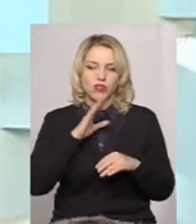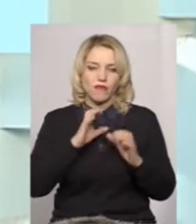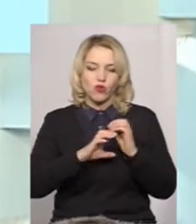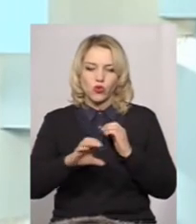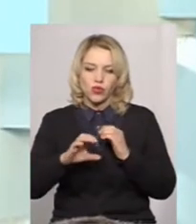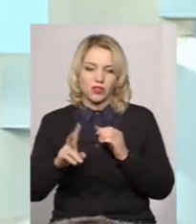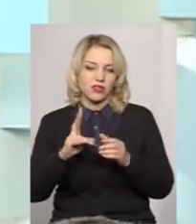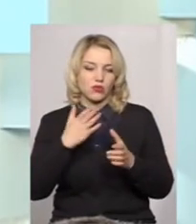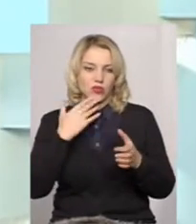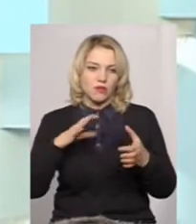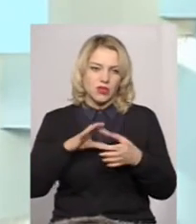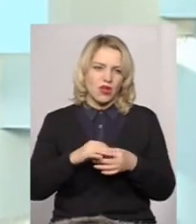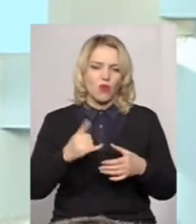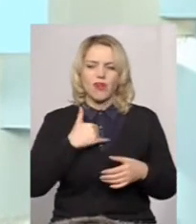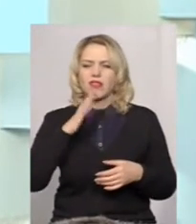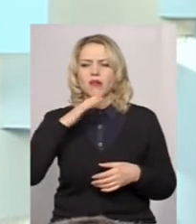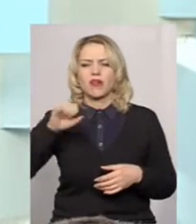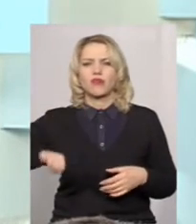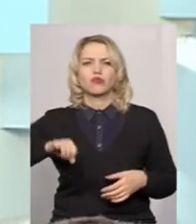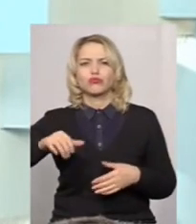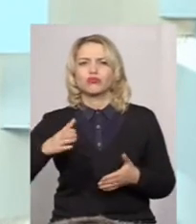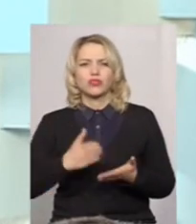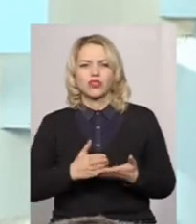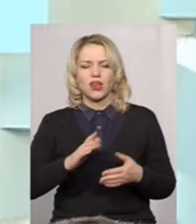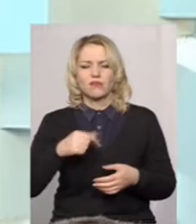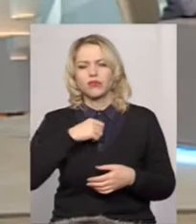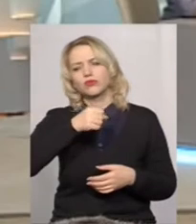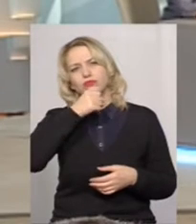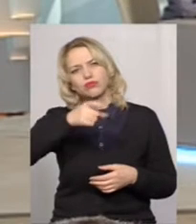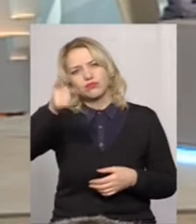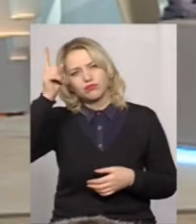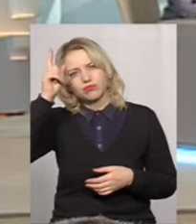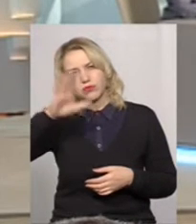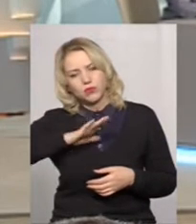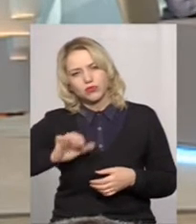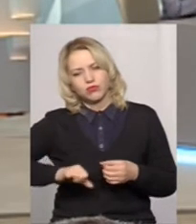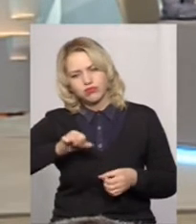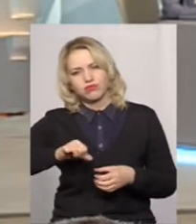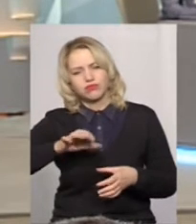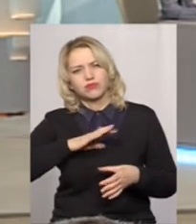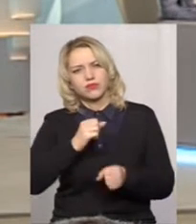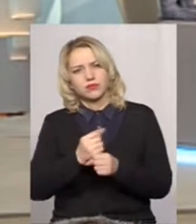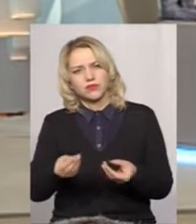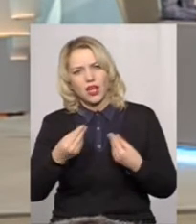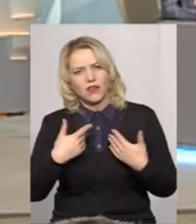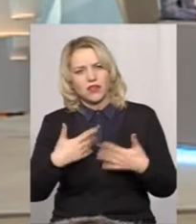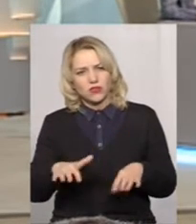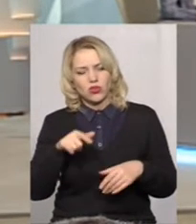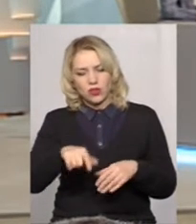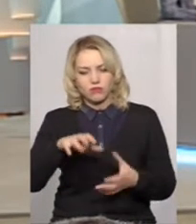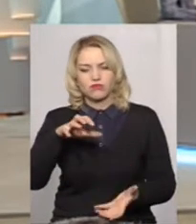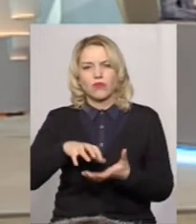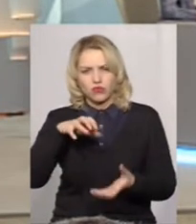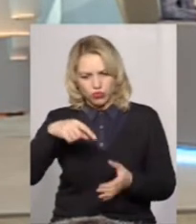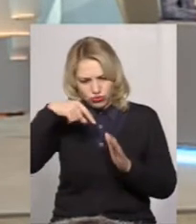підключається, з різних причин. В мене є криниця, мені дід там діду построїв, і мені там ще щось цей. В мене, можливо, в криниці є